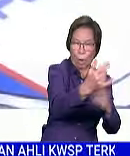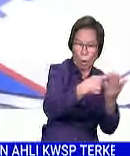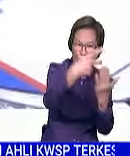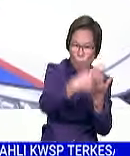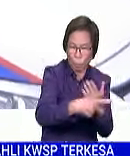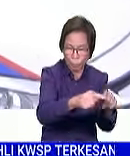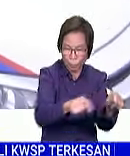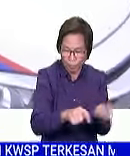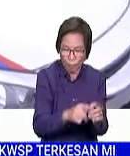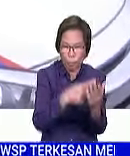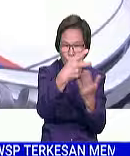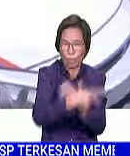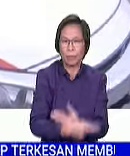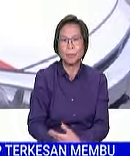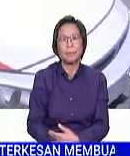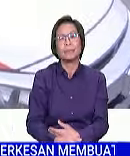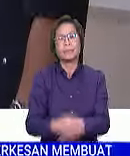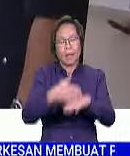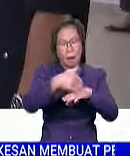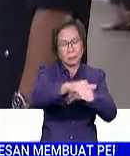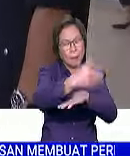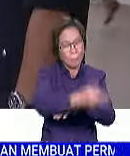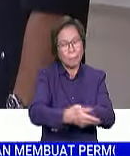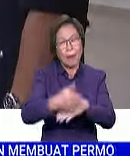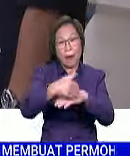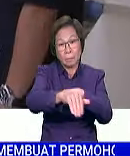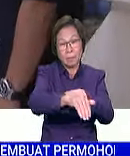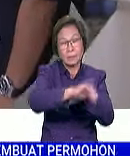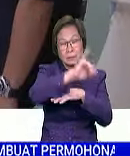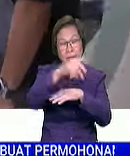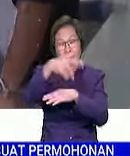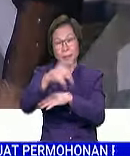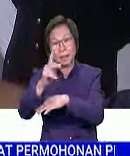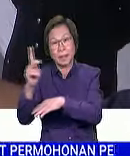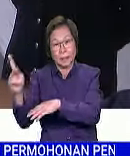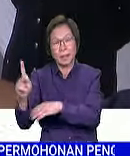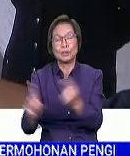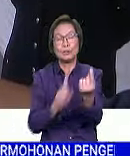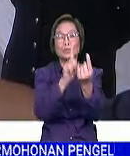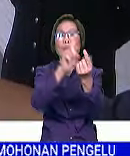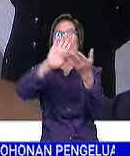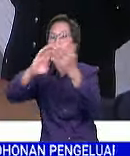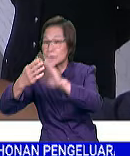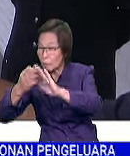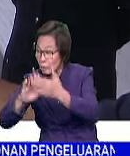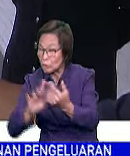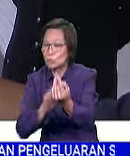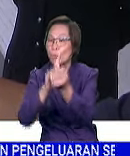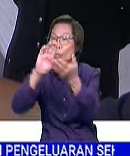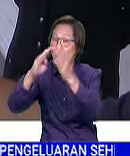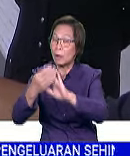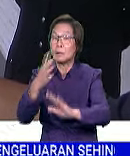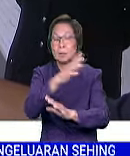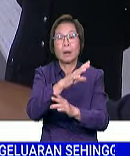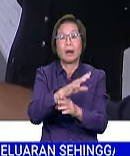Kita menggerakkan segala aset, aset di bawah JPJKK. Berjumpa dengan masyarakat, termasuk masyarakat yang